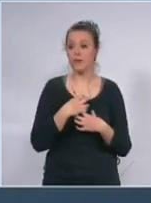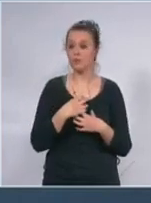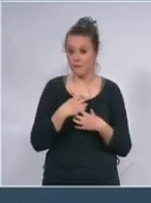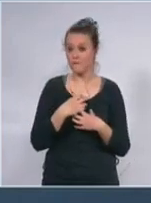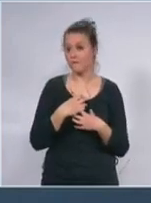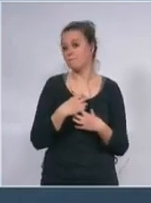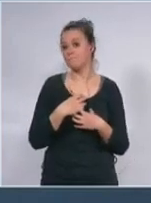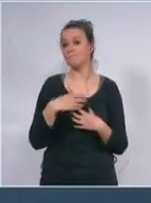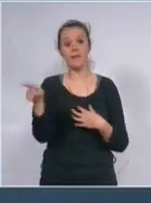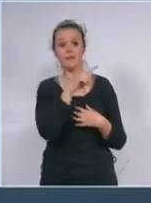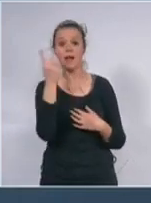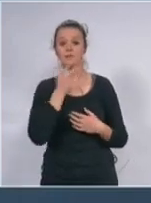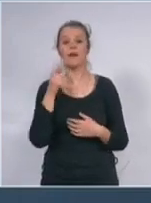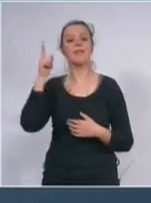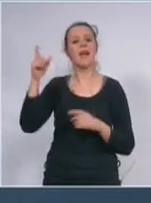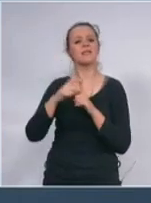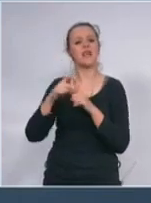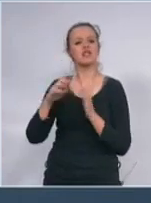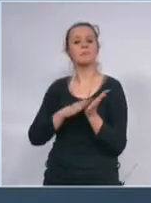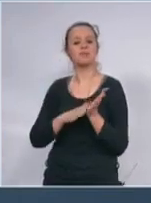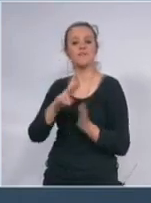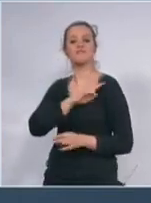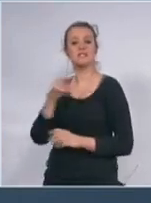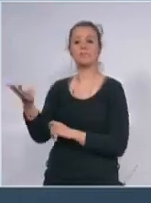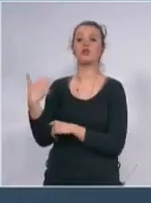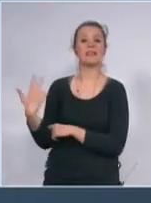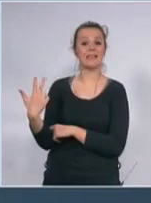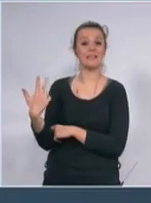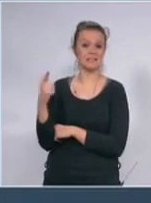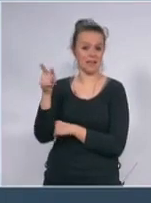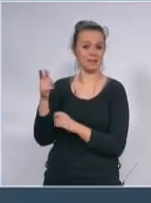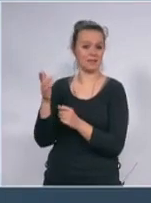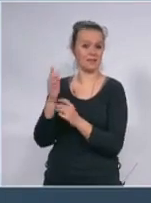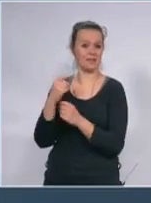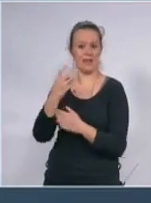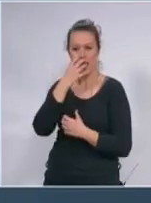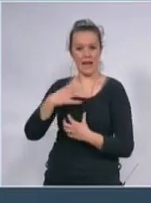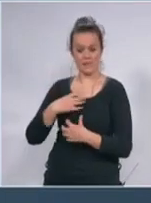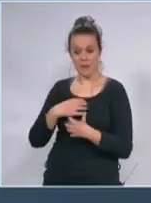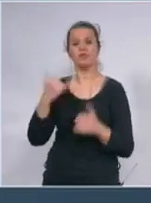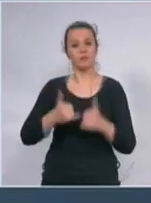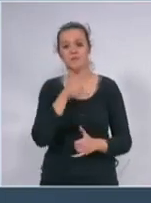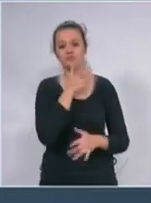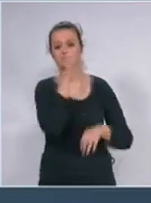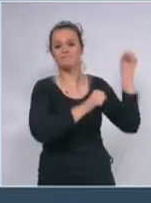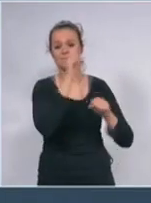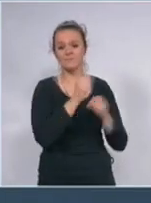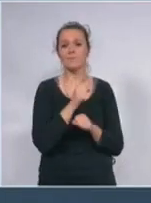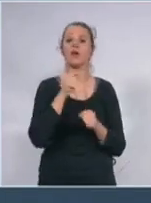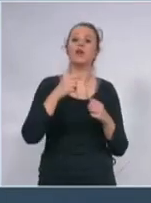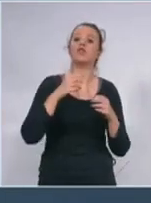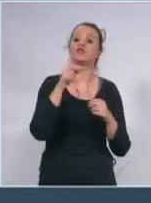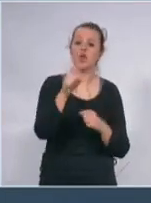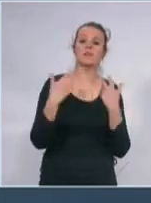Mišu bi smo imali 30 respiratora mi ćemo da guramo čak do 180 respiratora mi smo u VMA